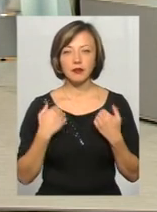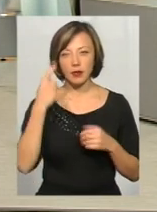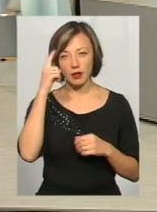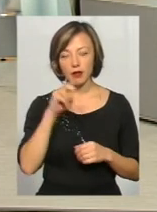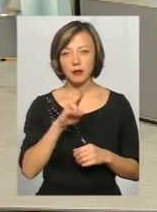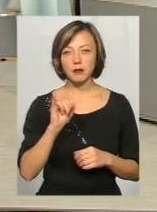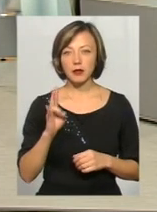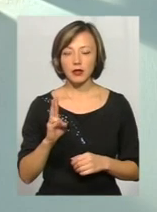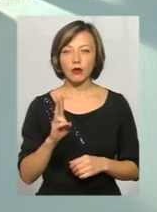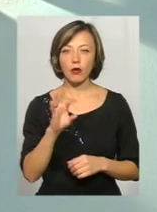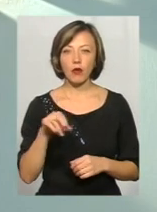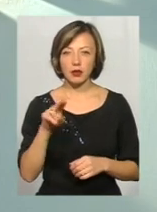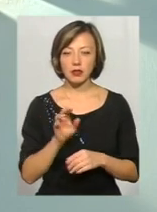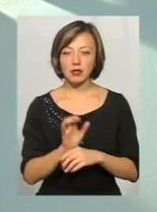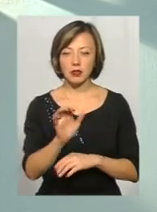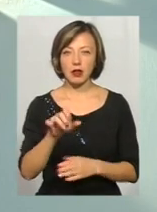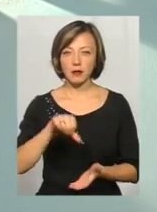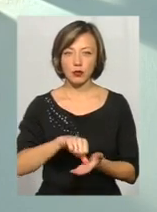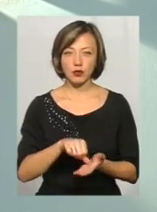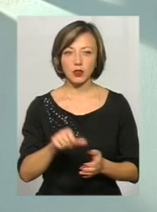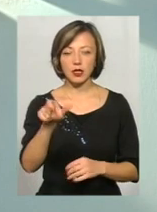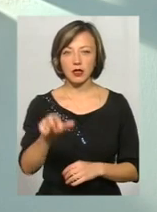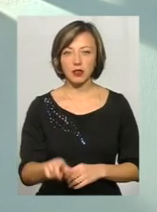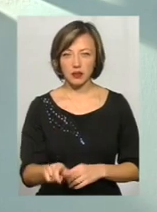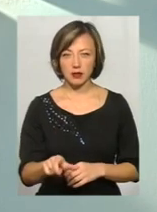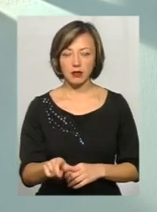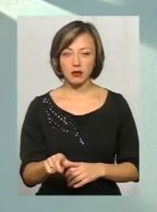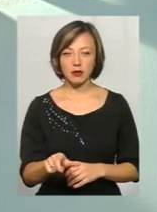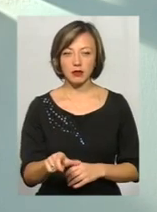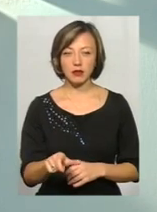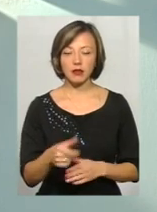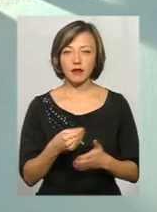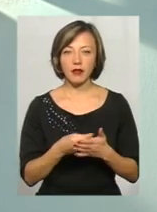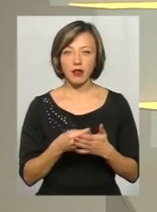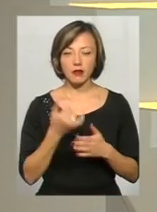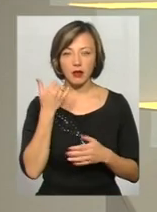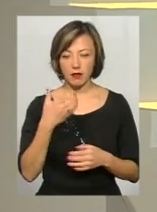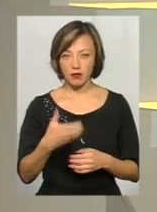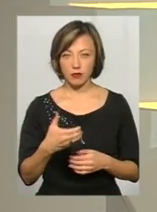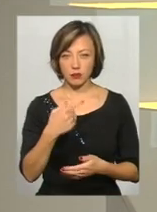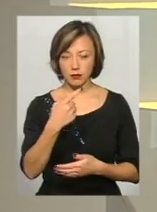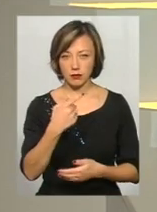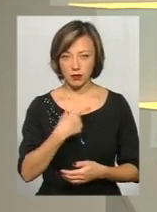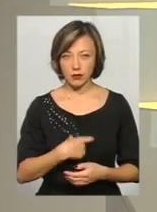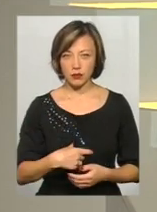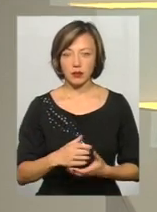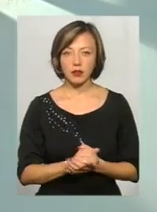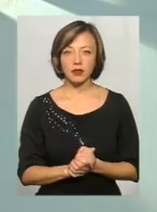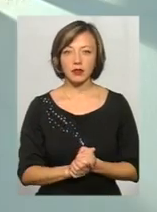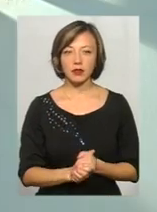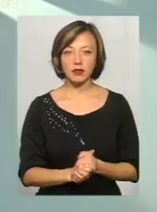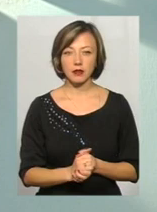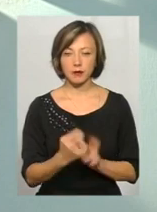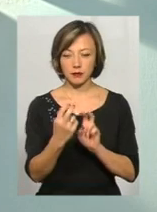надсилається в присутності клієнта, в присутності, коли він тримає свій фінансовий телефон. Так, бо він його має повідомити, так само. Він сидить,